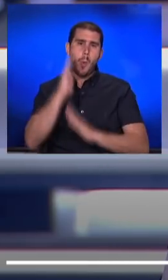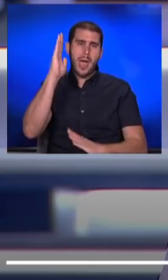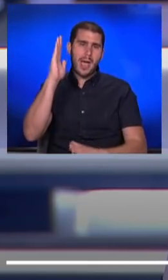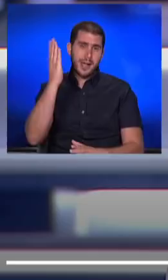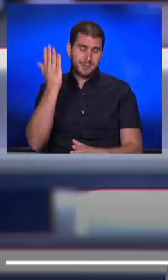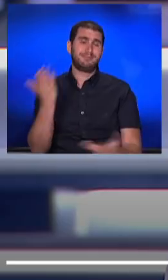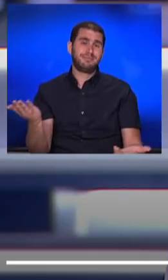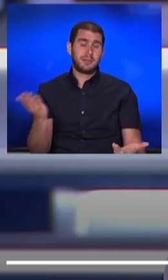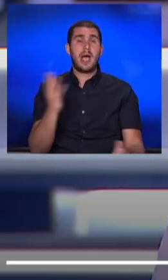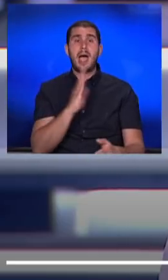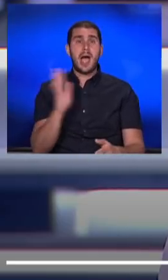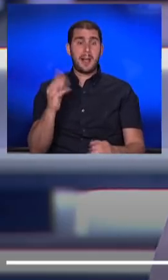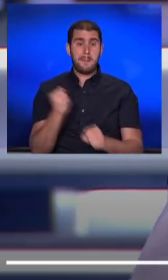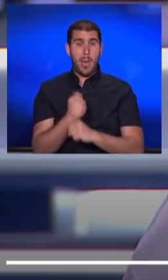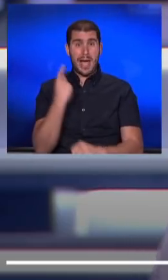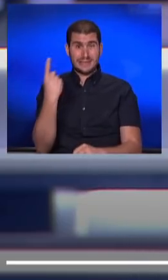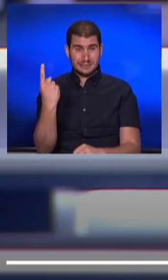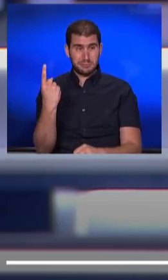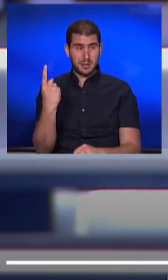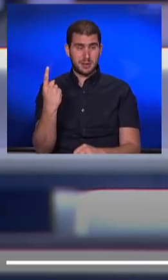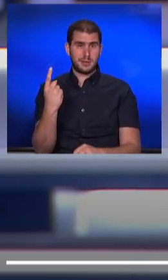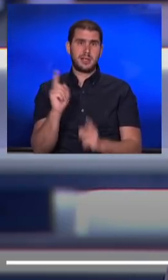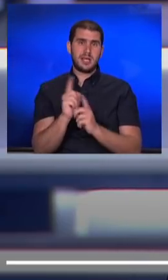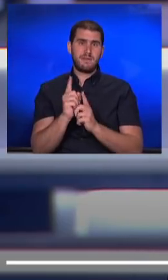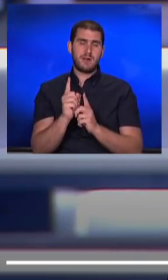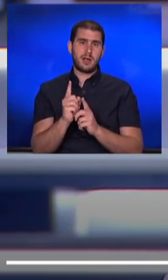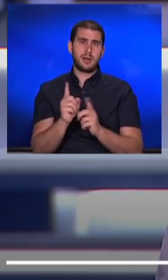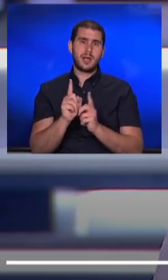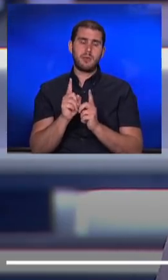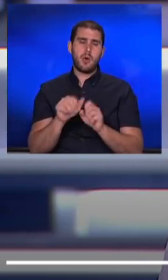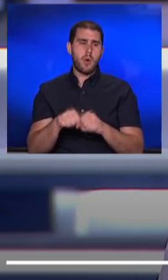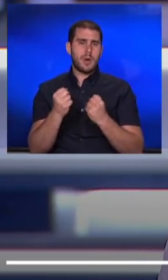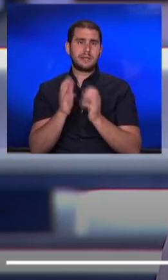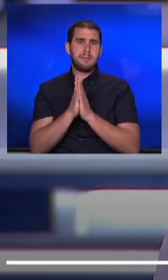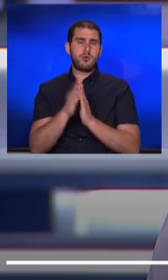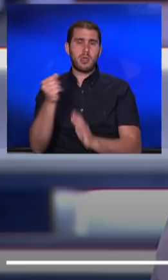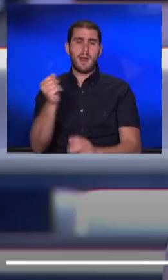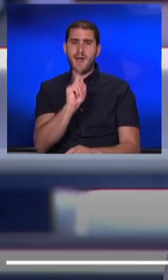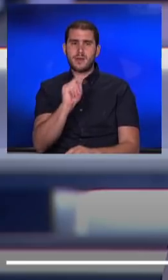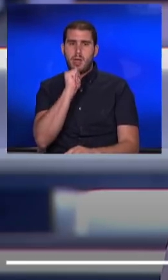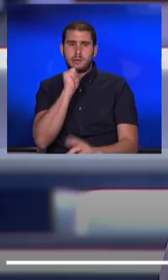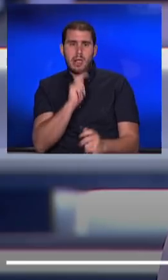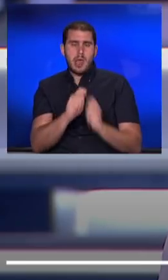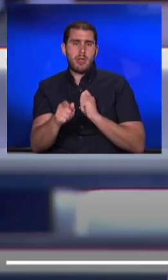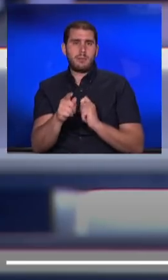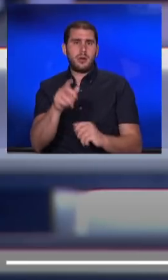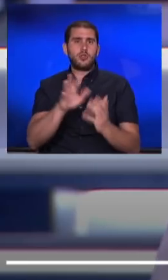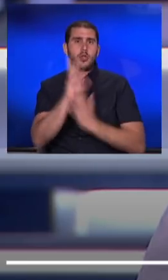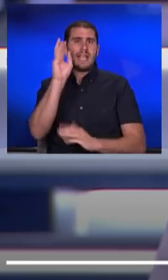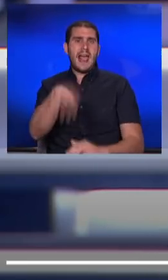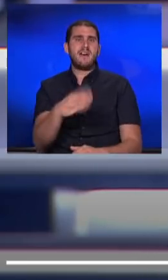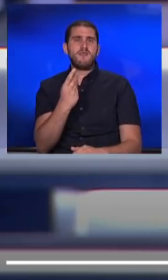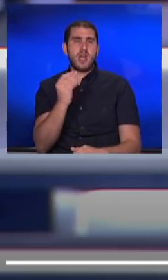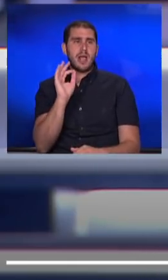כך שרק הפעולה הזאת לבדם מרסנת את הביקושים עבור תיירים. אף תייר לא ישלם 13 אלף שקל